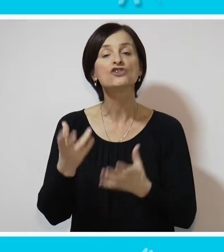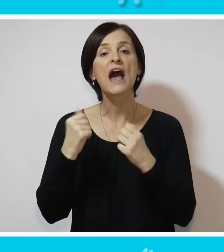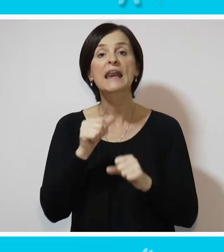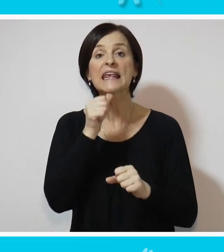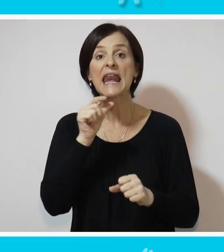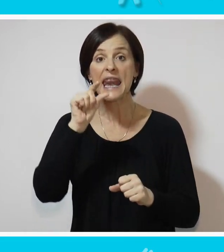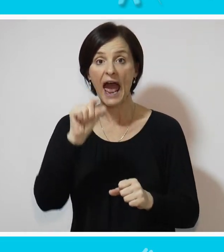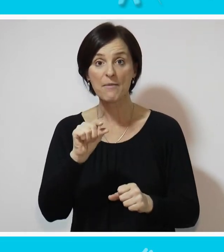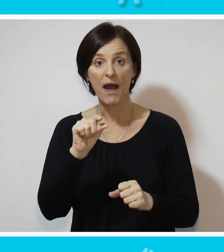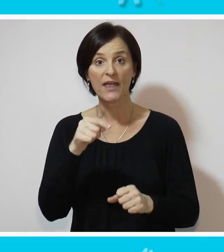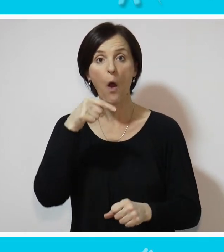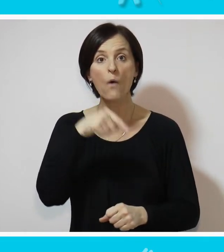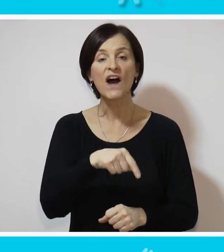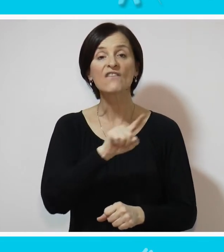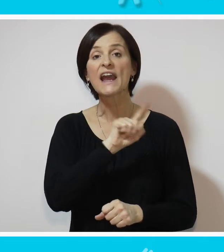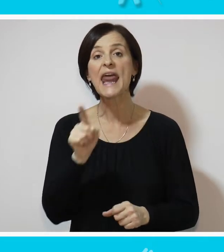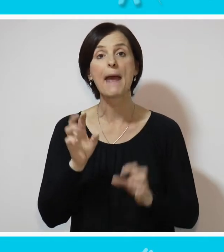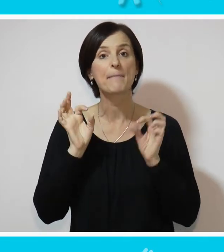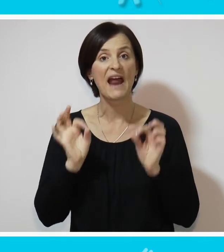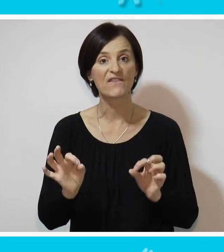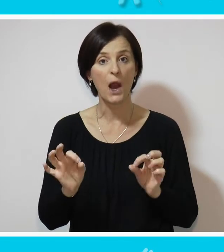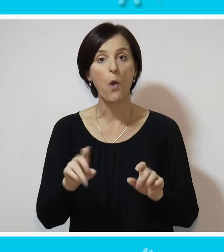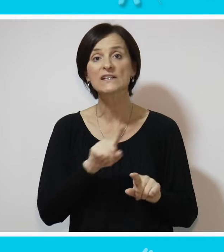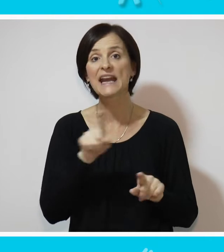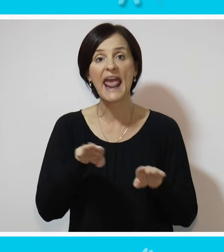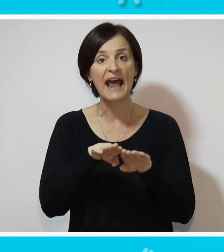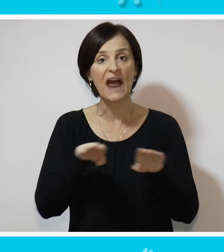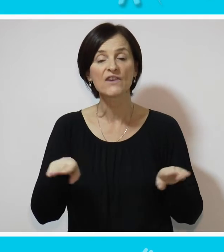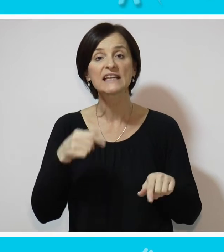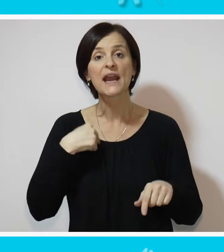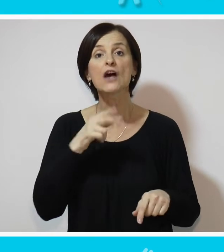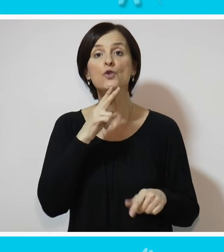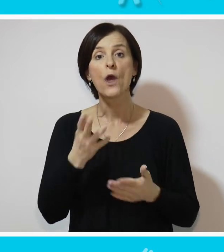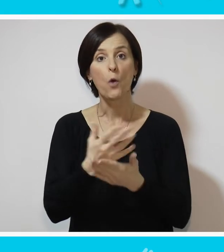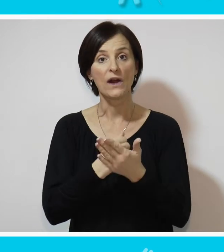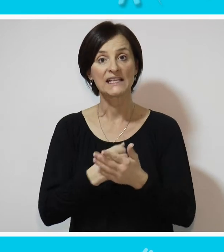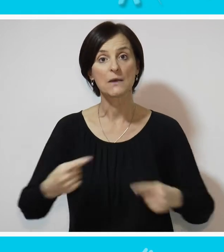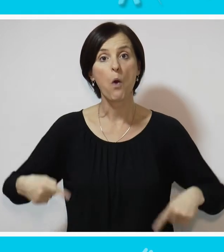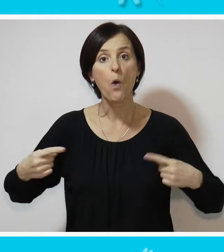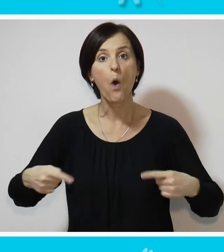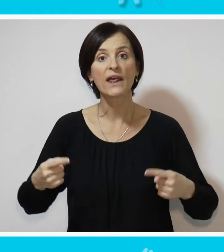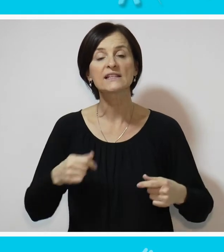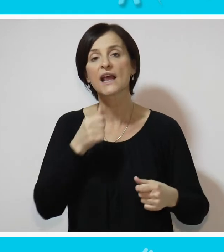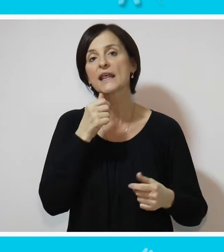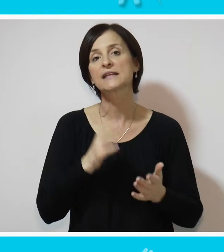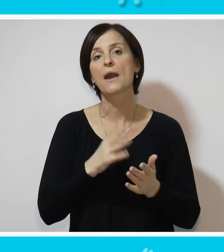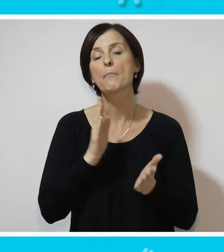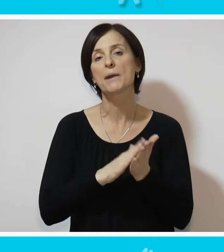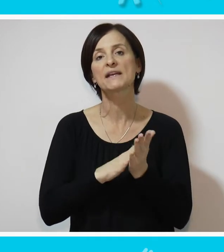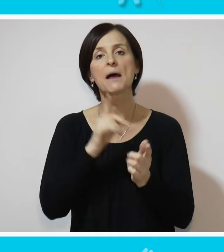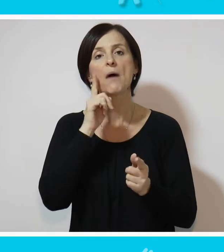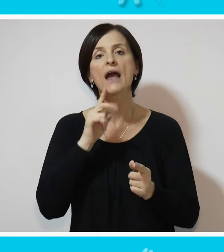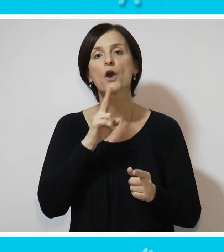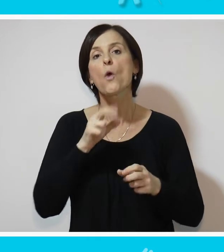Međutim, čak i najmanja ovakva nepravilnost neravnina za nas koji koristimo kolica, pa čak recimo možda za majke